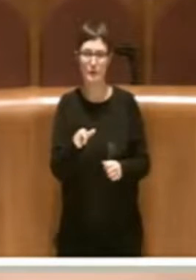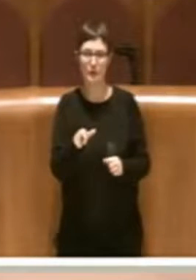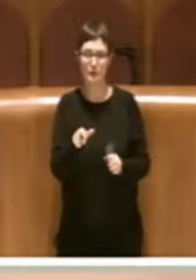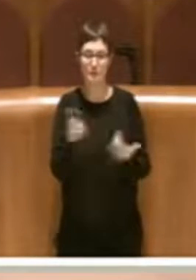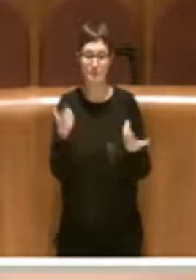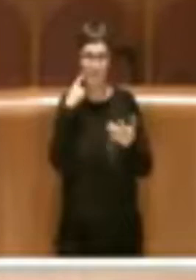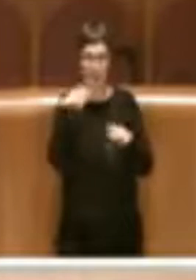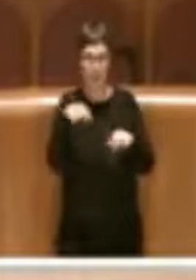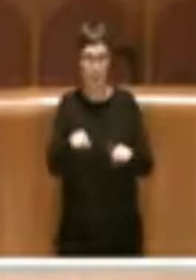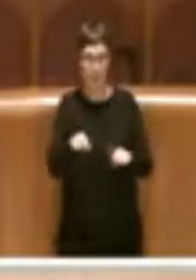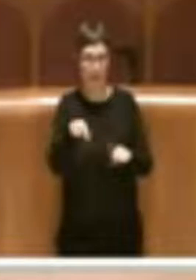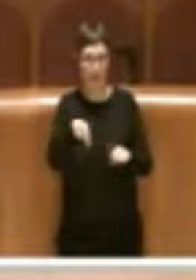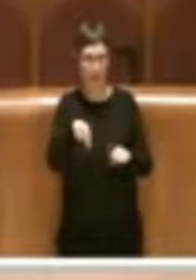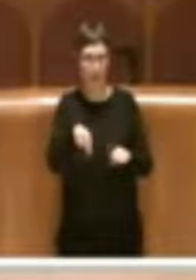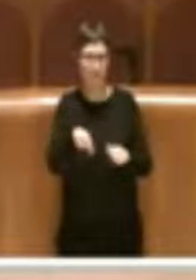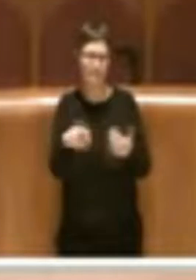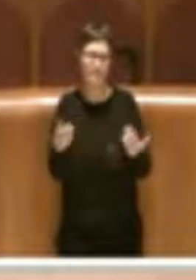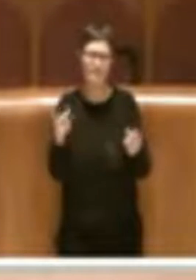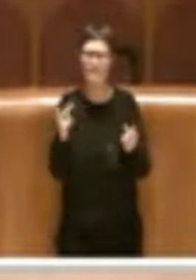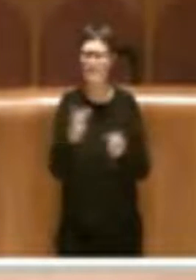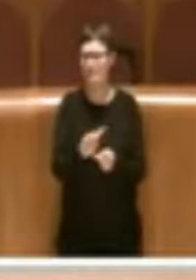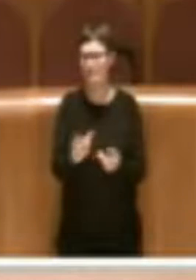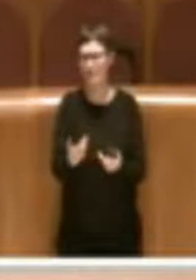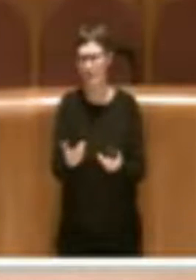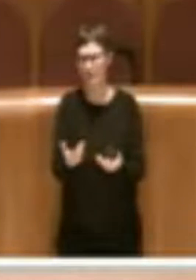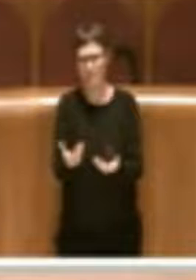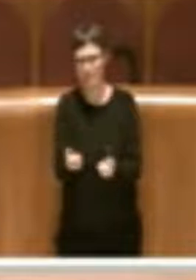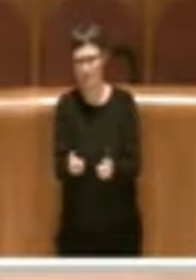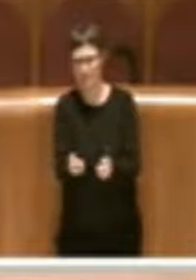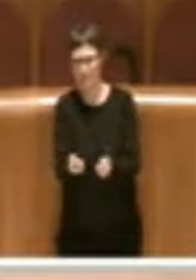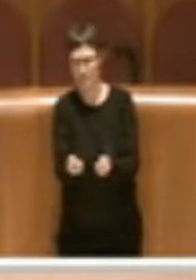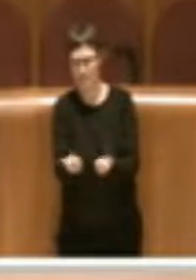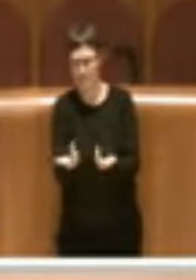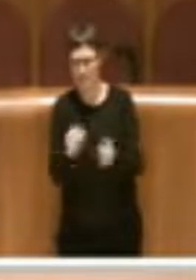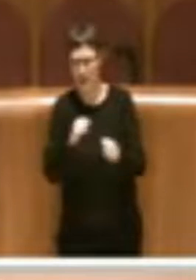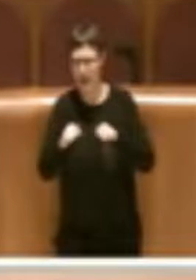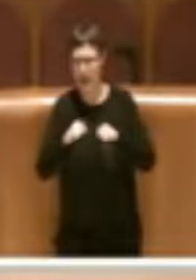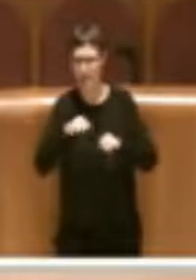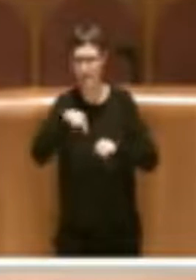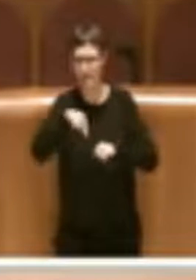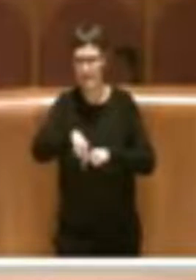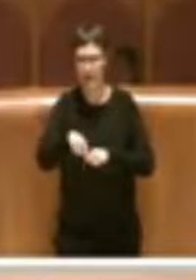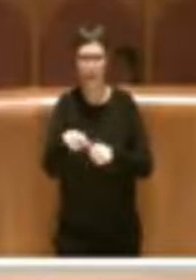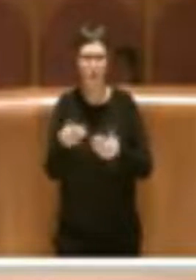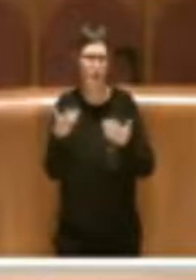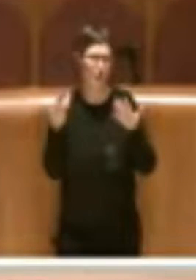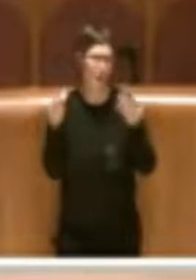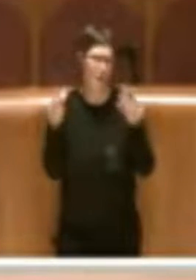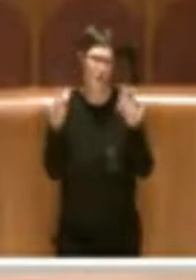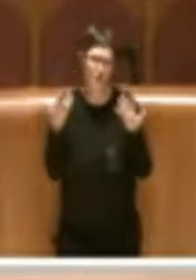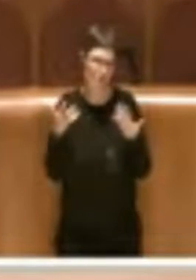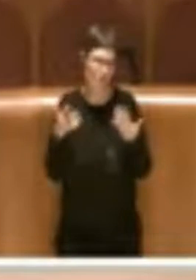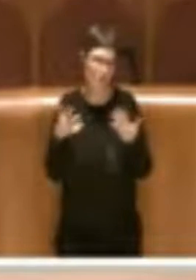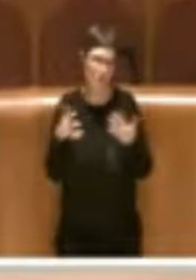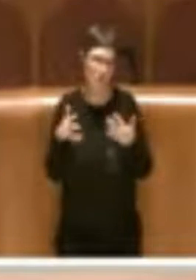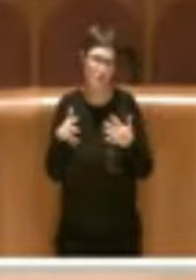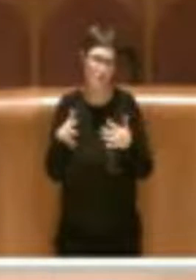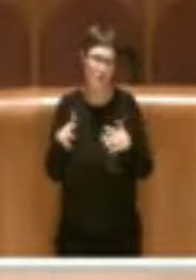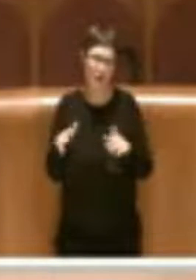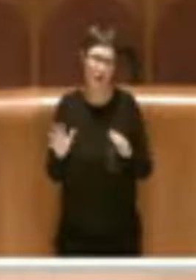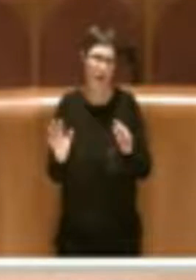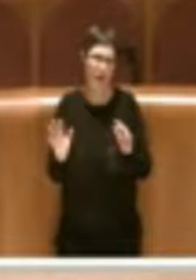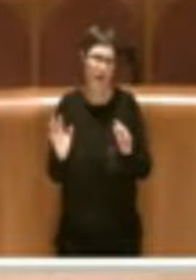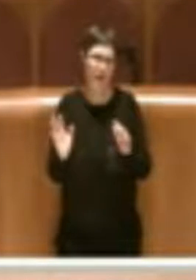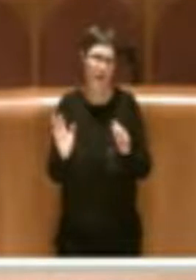impegno, che poi nei fatti l'attuale amministrazione ha già ampiamente superato la spesa